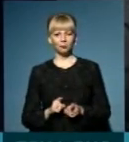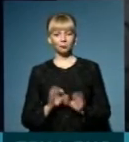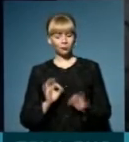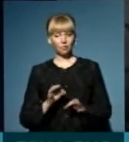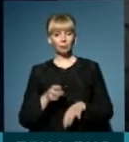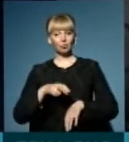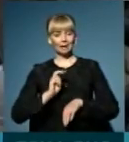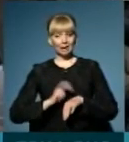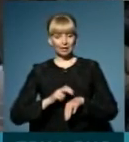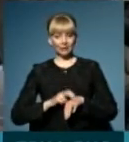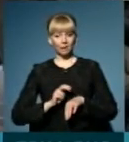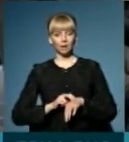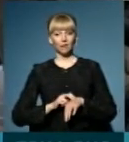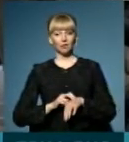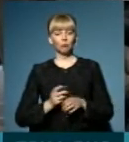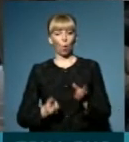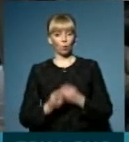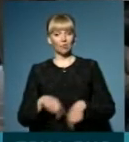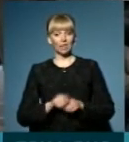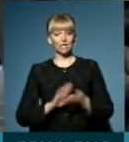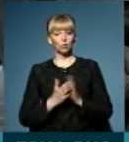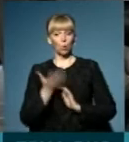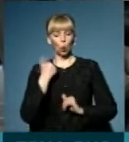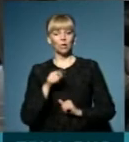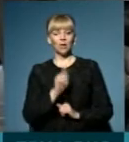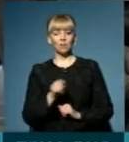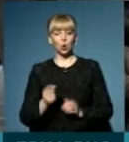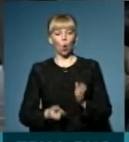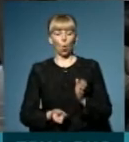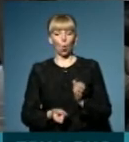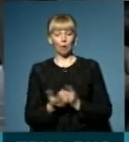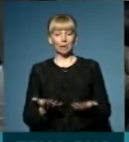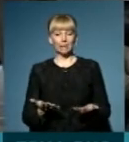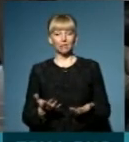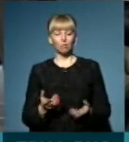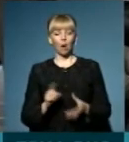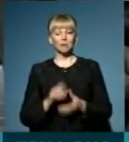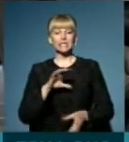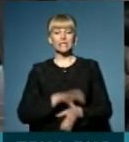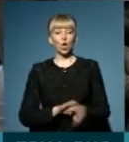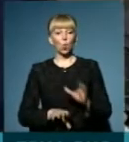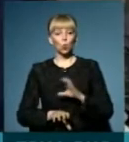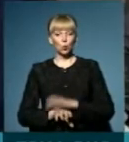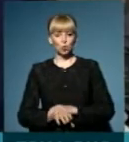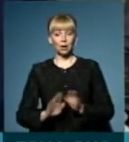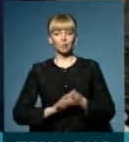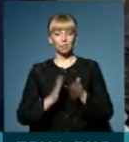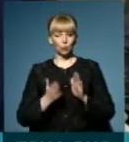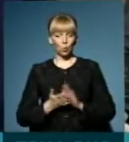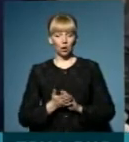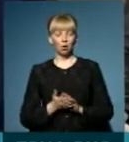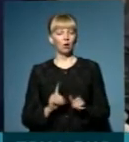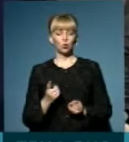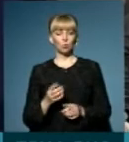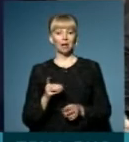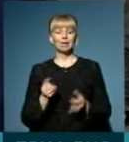лікарі опинилися в такій ситуації, коли вони опинилися заручниками ситуації. Ну,